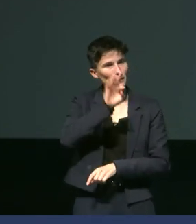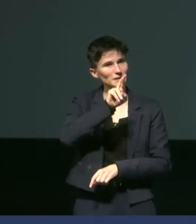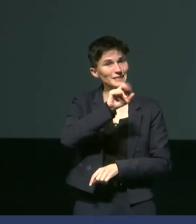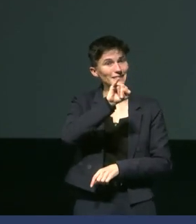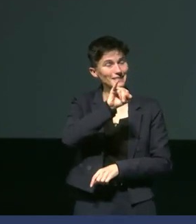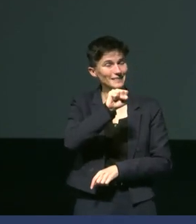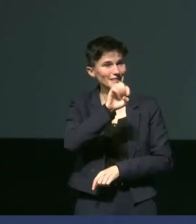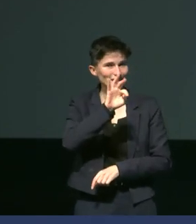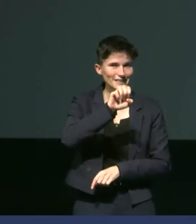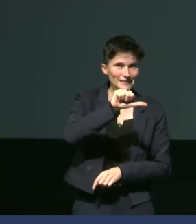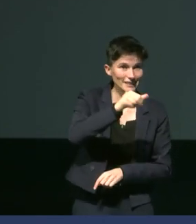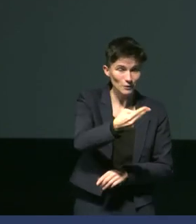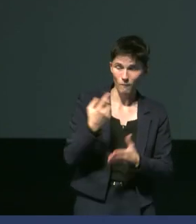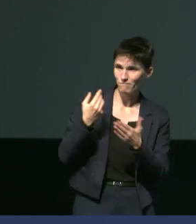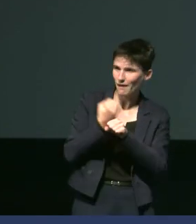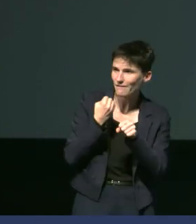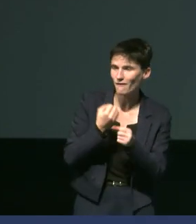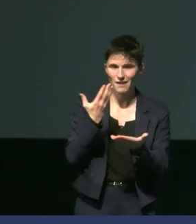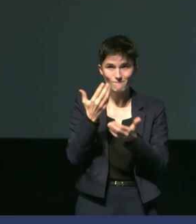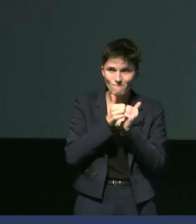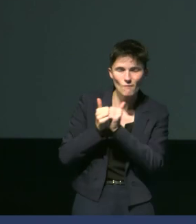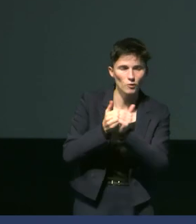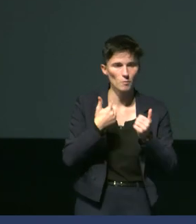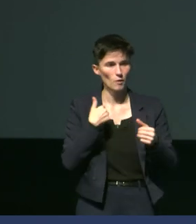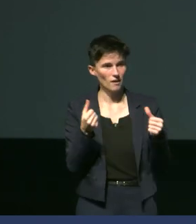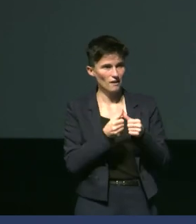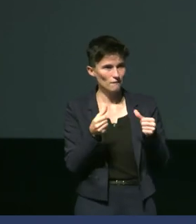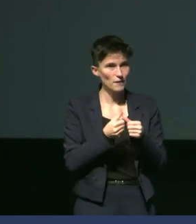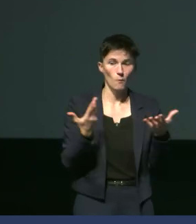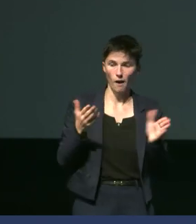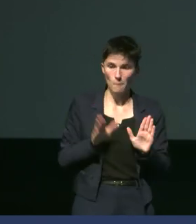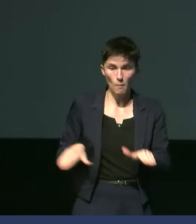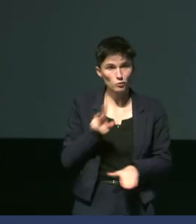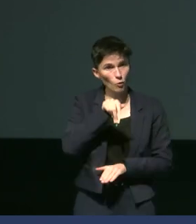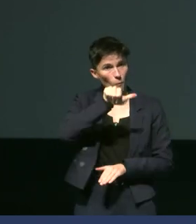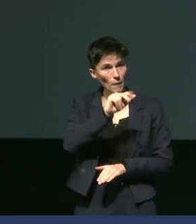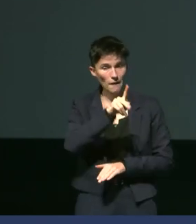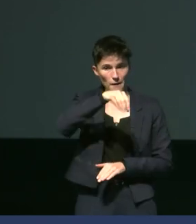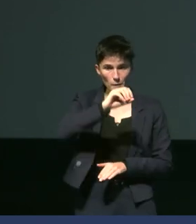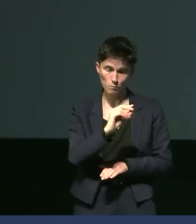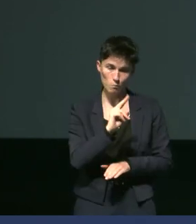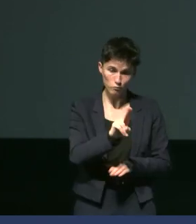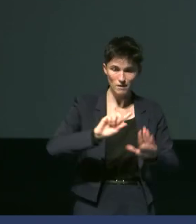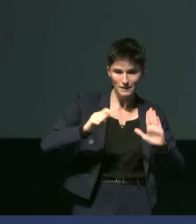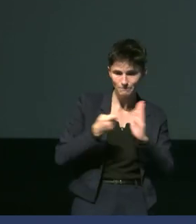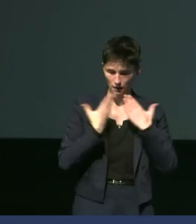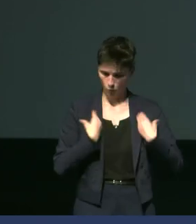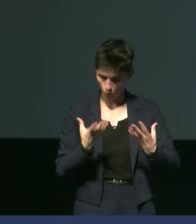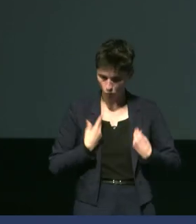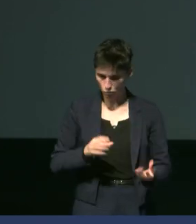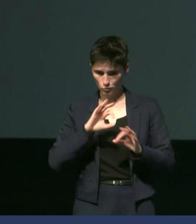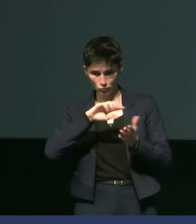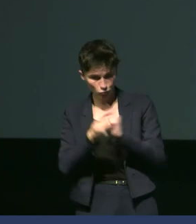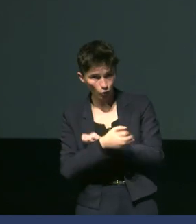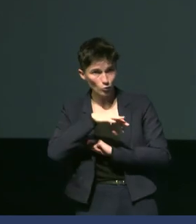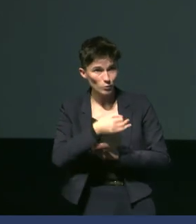données, j'ai mesuré les manchots papous durant la mue, mais sans variation de température. Ça,